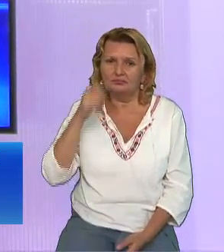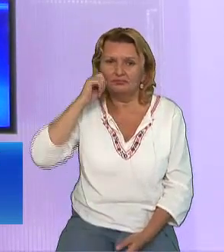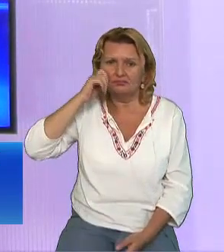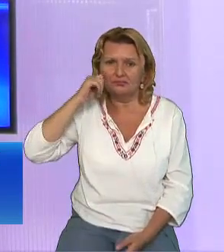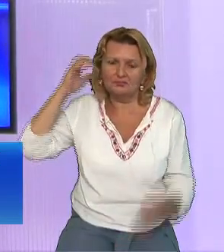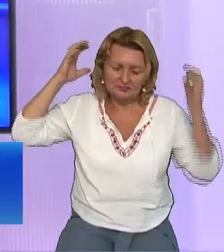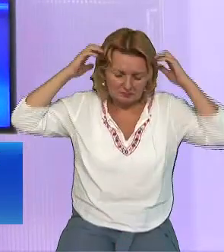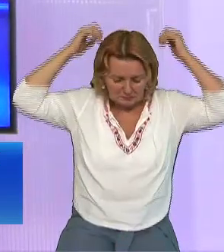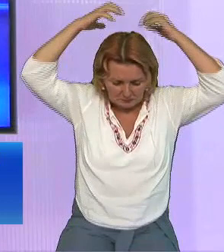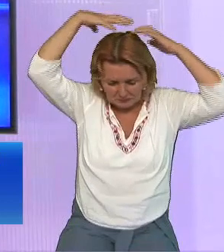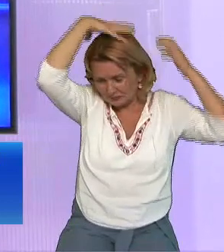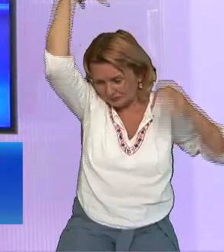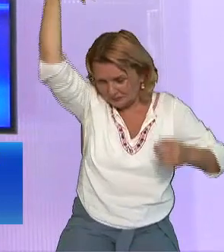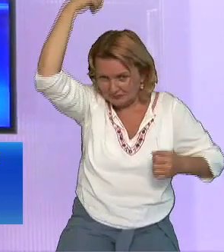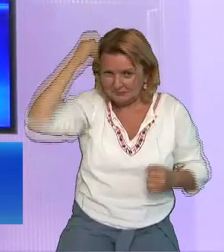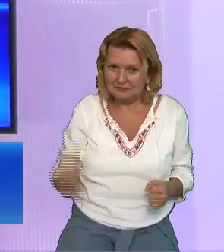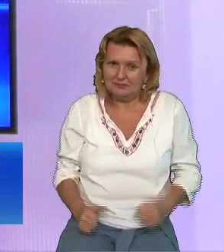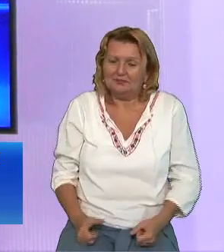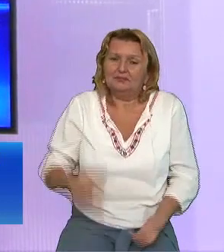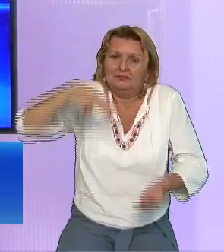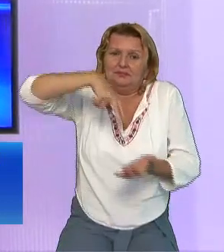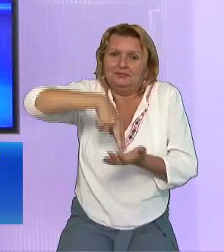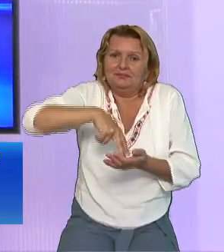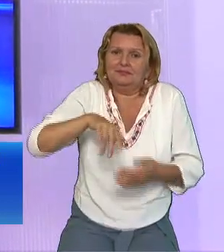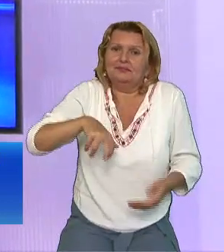și a pășit încet, încet spre podium